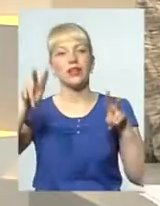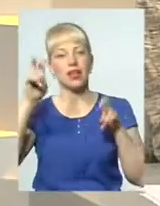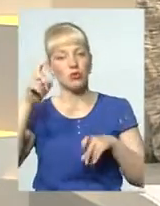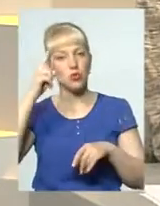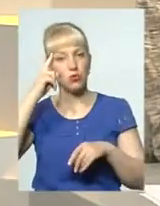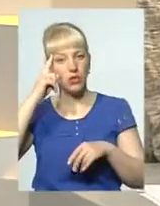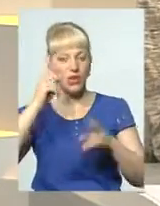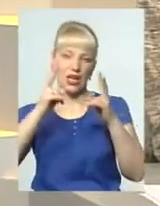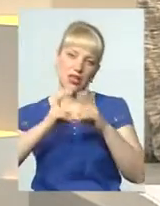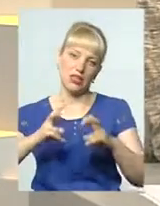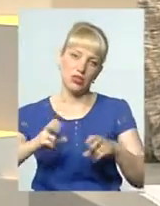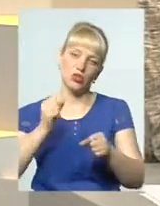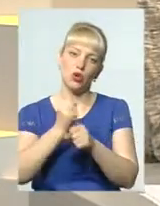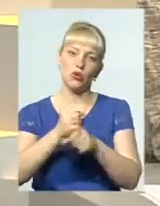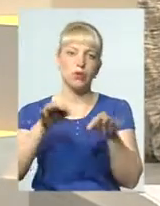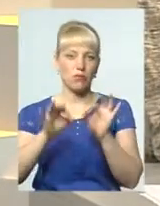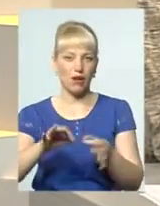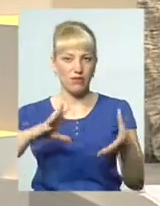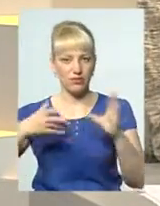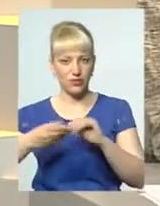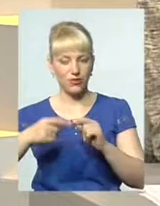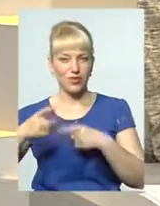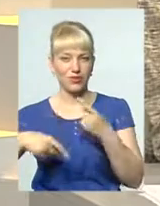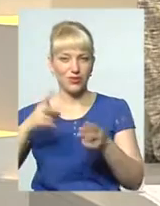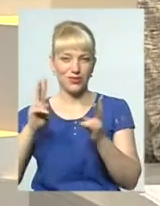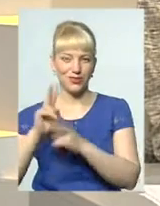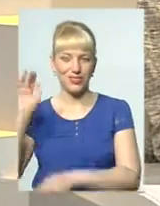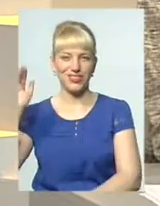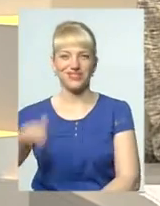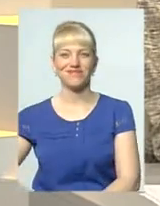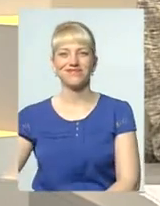Думайте, аналізуйте, робіть правильні висновки. Побачимось.